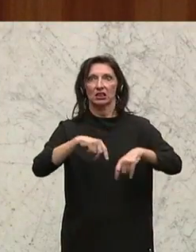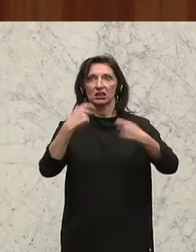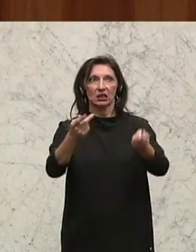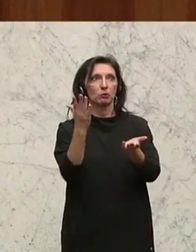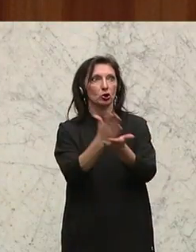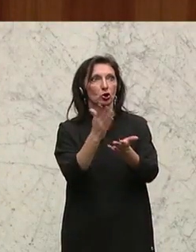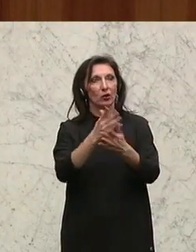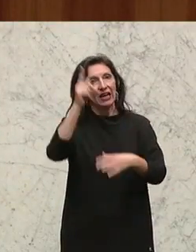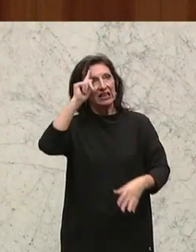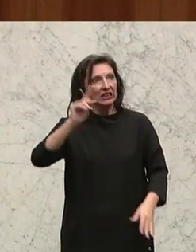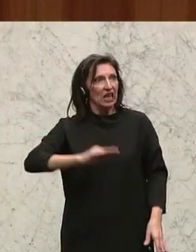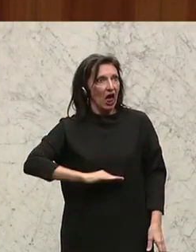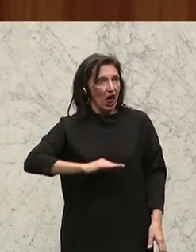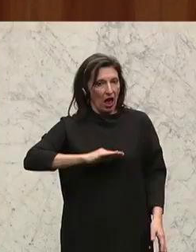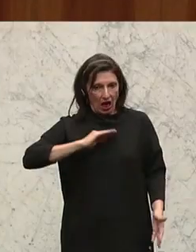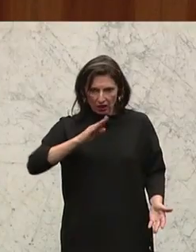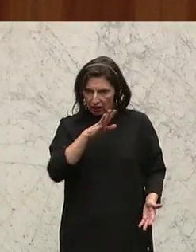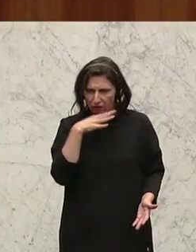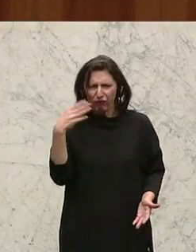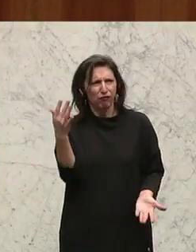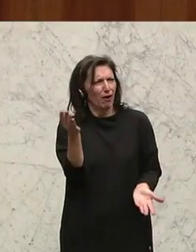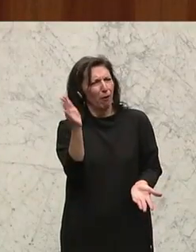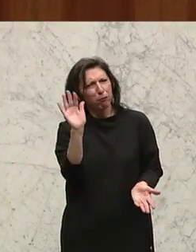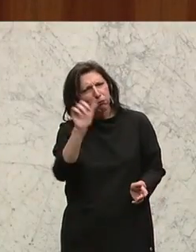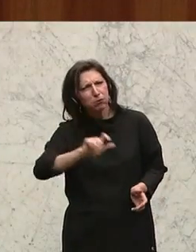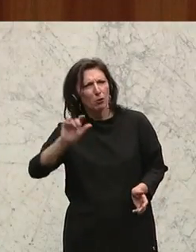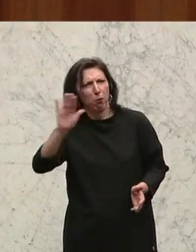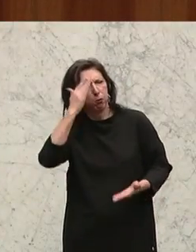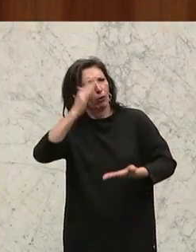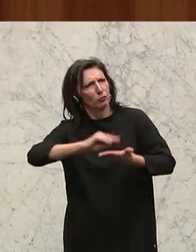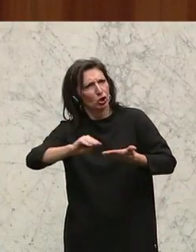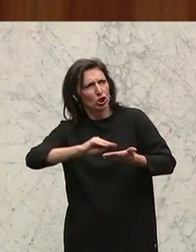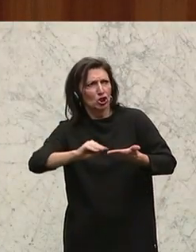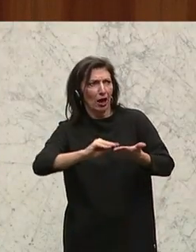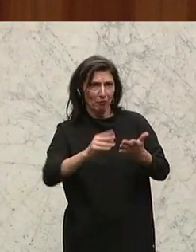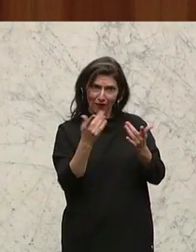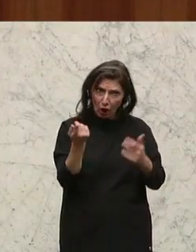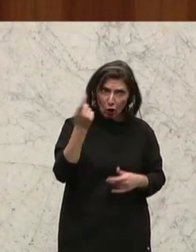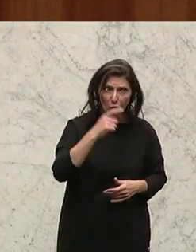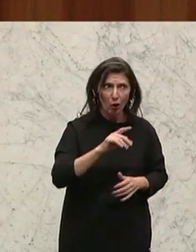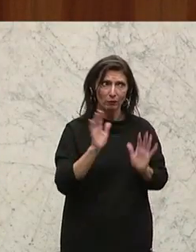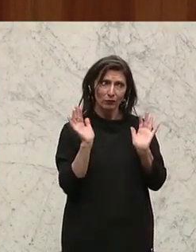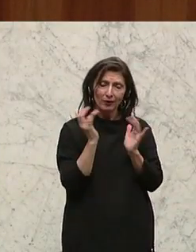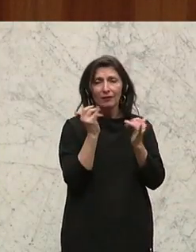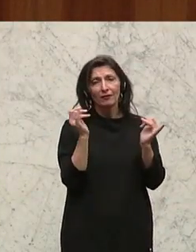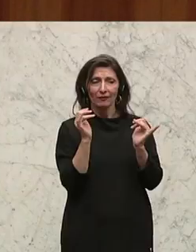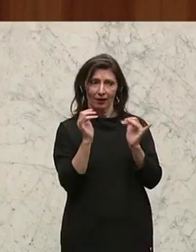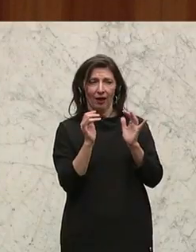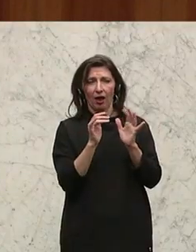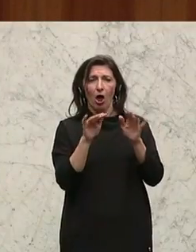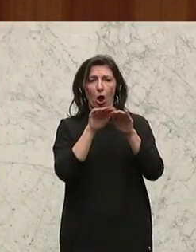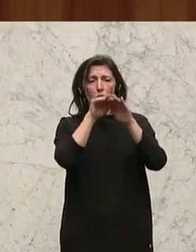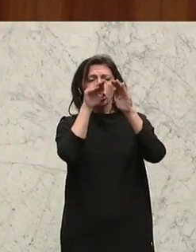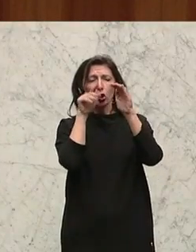haben und auch verschreiben wären. Es ist ein Meilenstein, vielleicht ein kleines Lichtlein am Ende eines überlangen Tunnels.